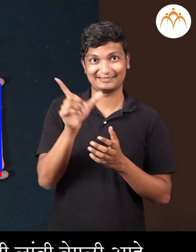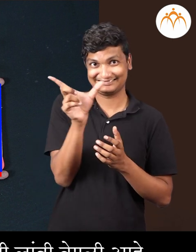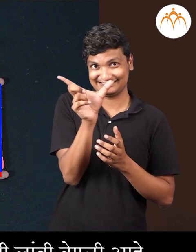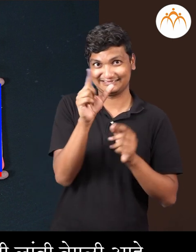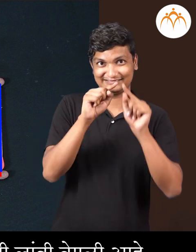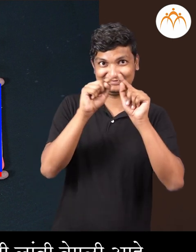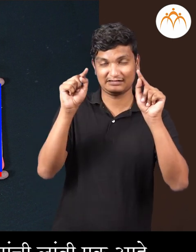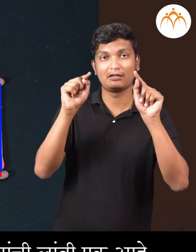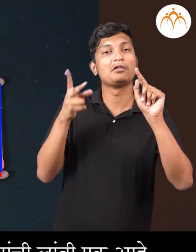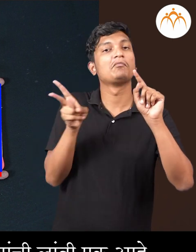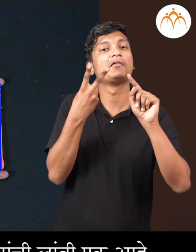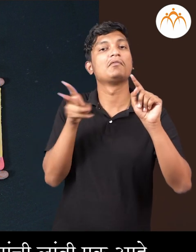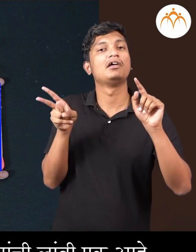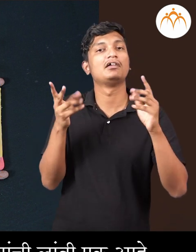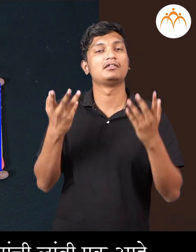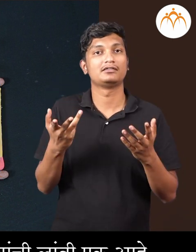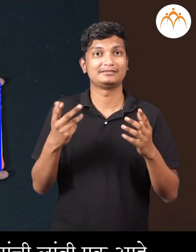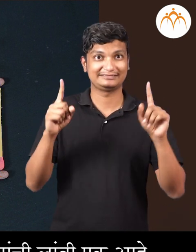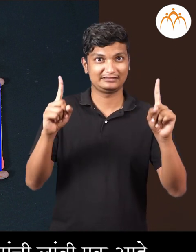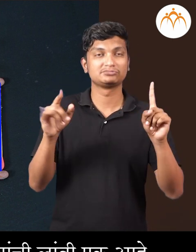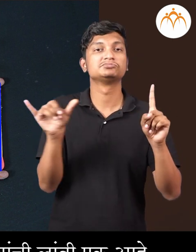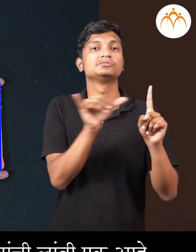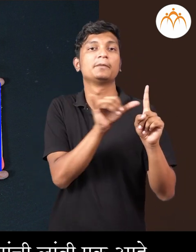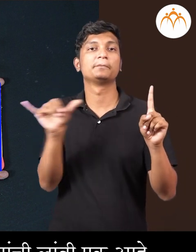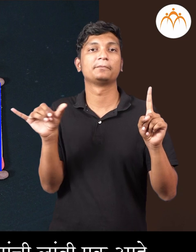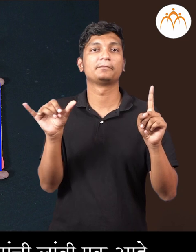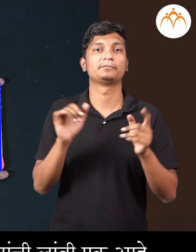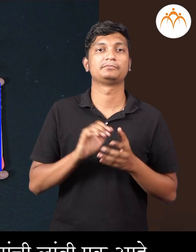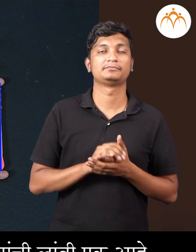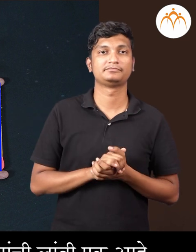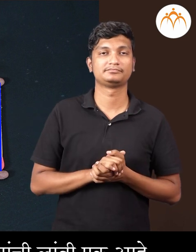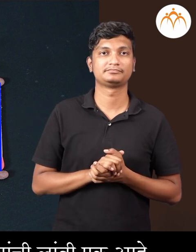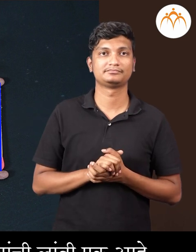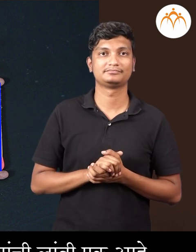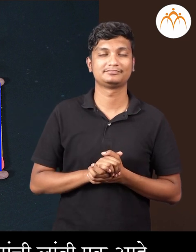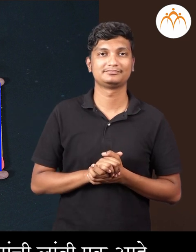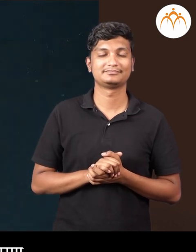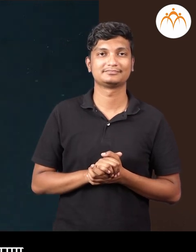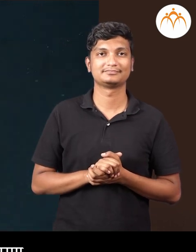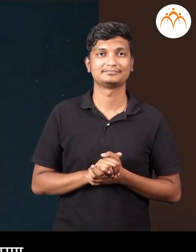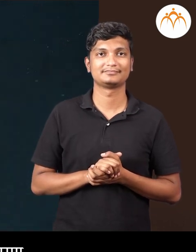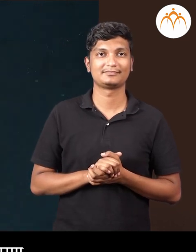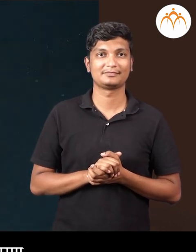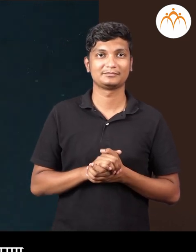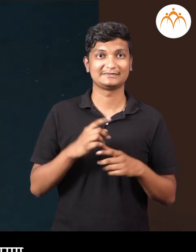लांबी वेगली, पण ही काड़ी आणी ही समोर्ची काड़ी, यांची लांबी एक, तसेच या दोन